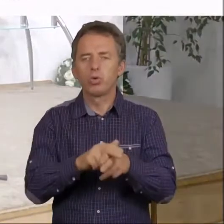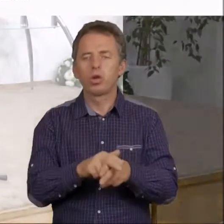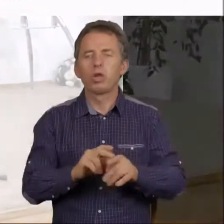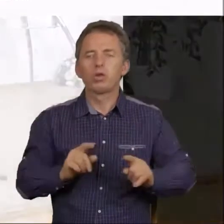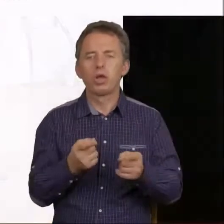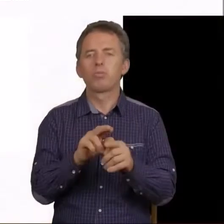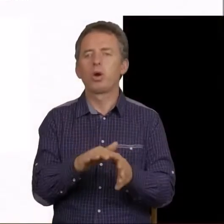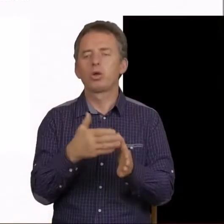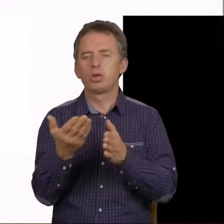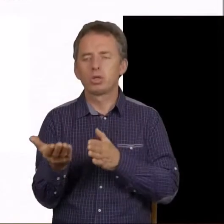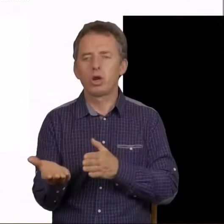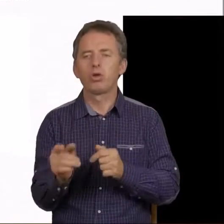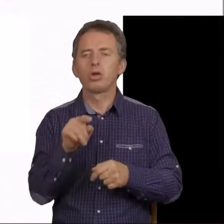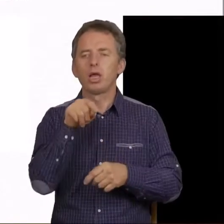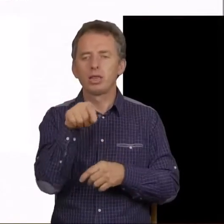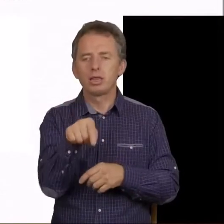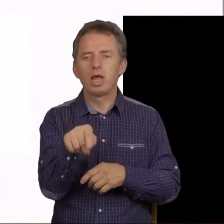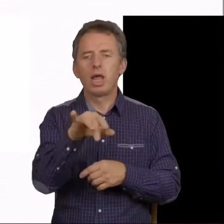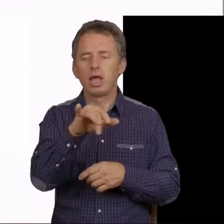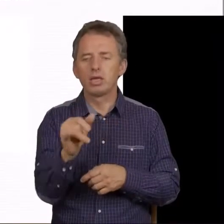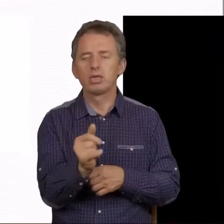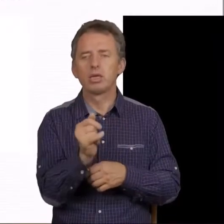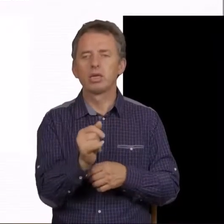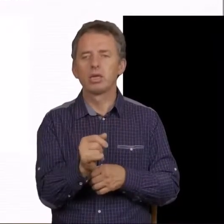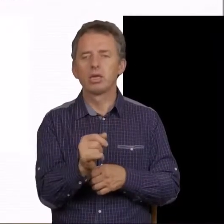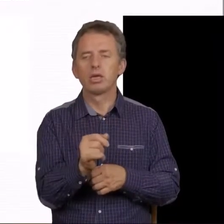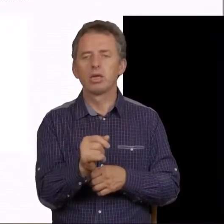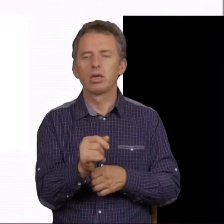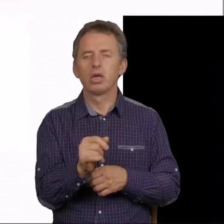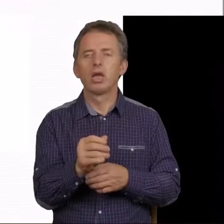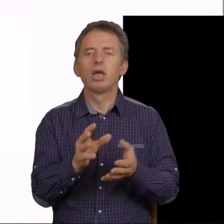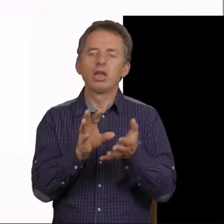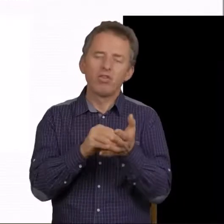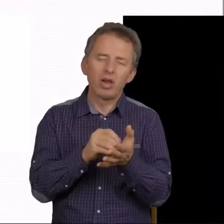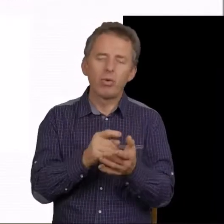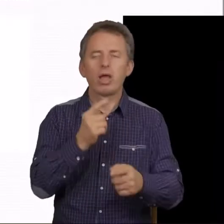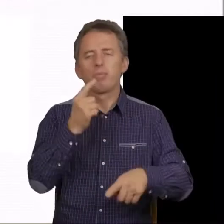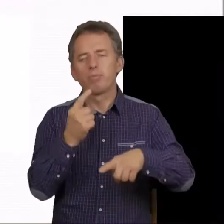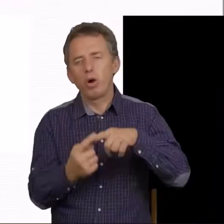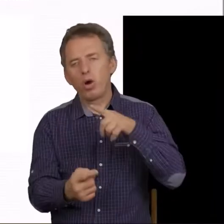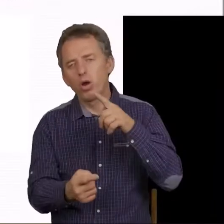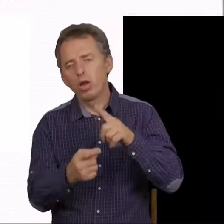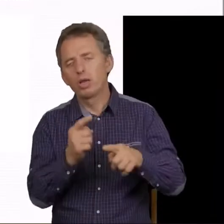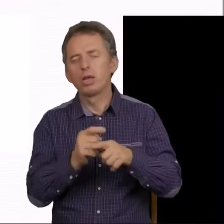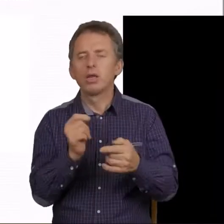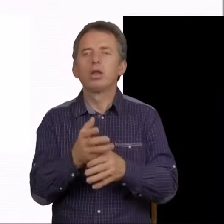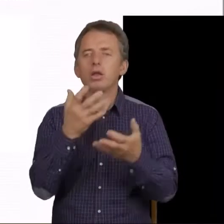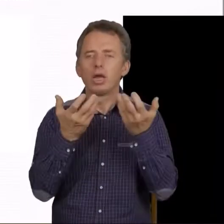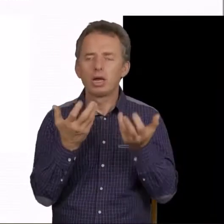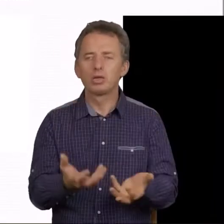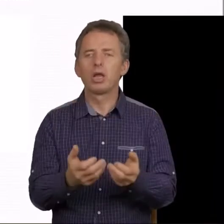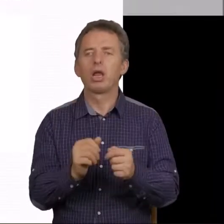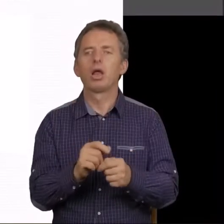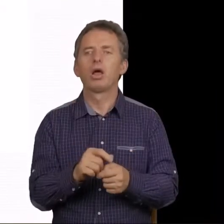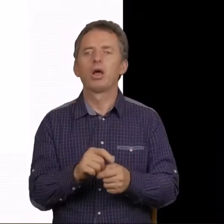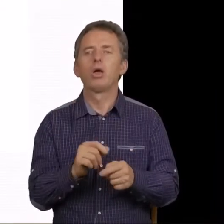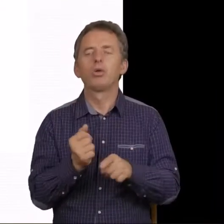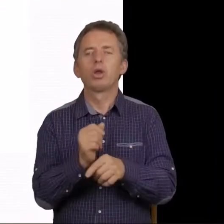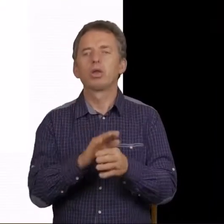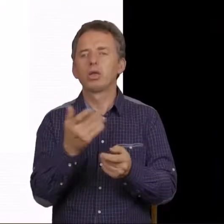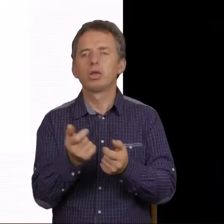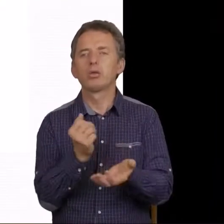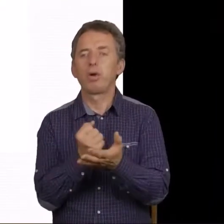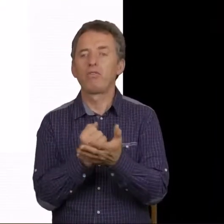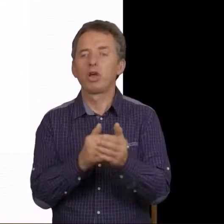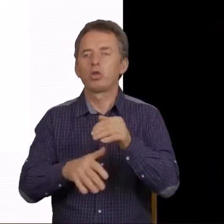tej zwykłej, politycznej, tej widzialnej, a tutaj są rzeczy, które się dzieją po stronie